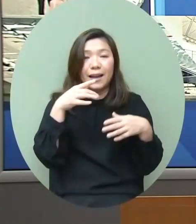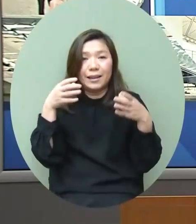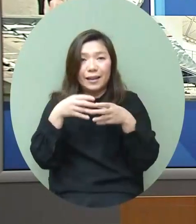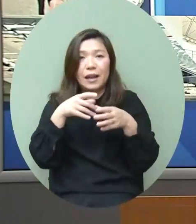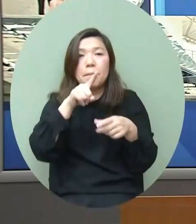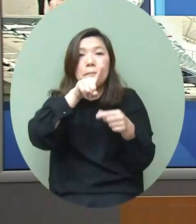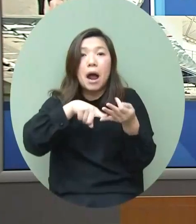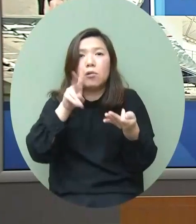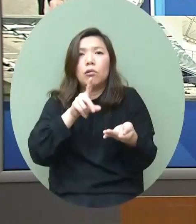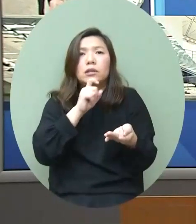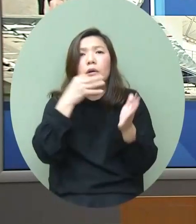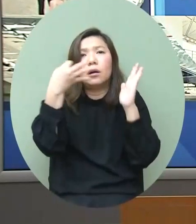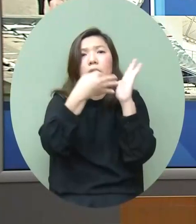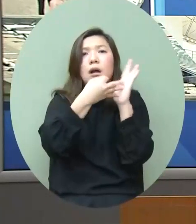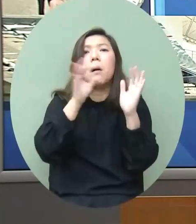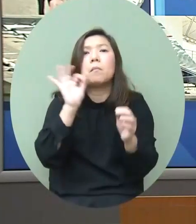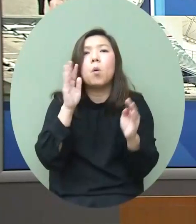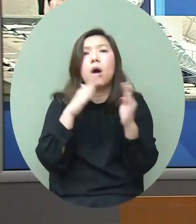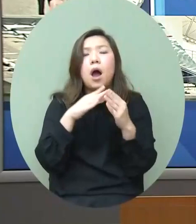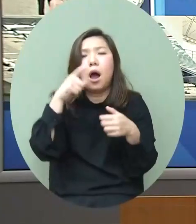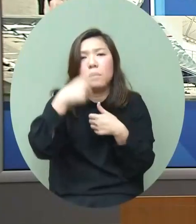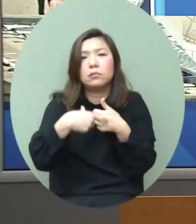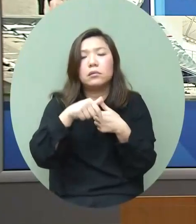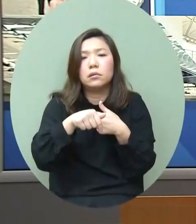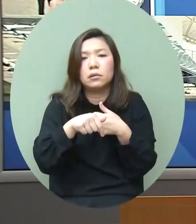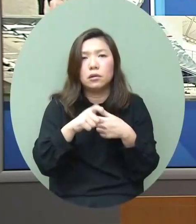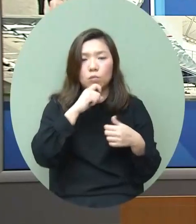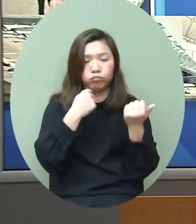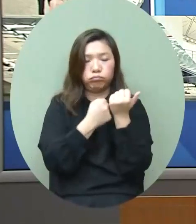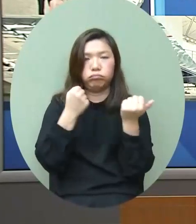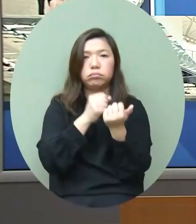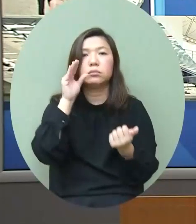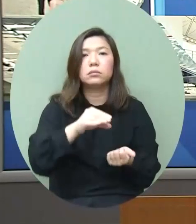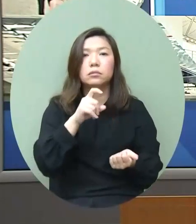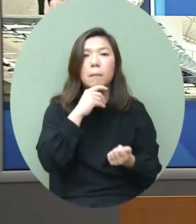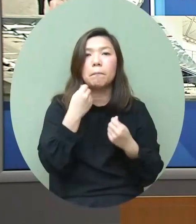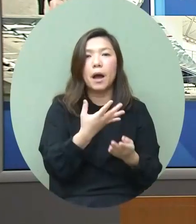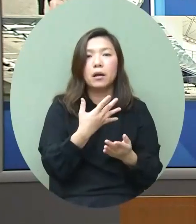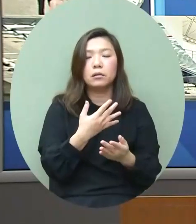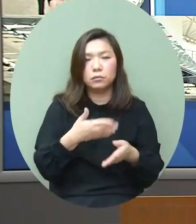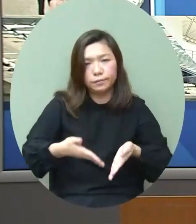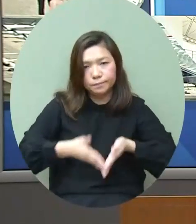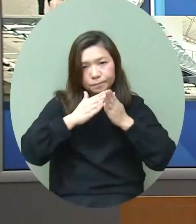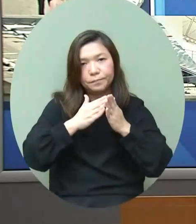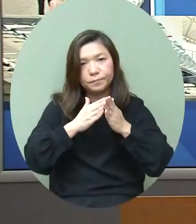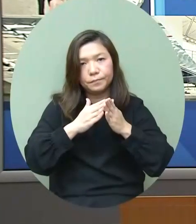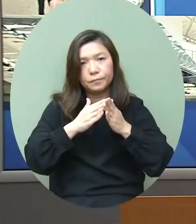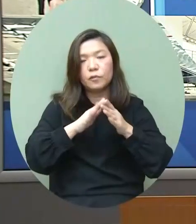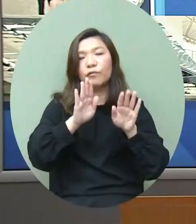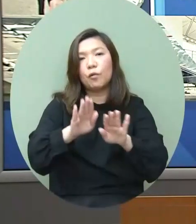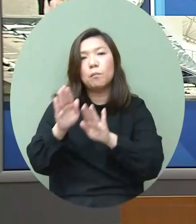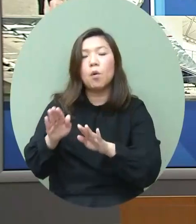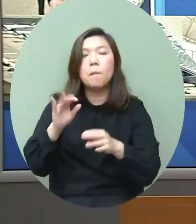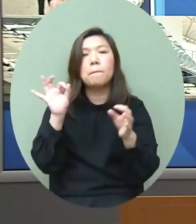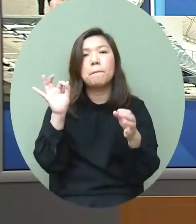名字在這裡的機構提供了一些援助一些資助給他們成立去服務毛